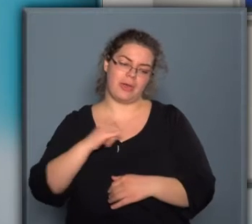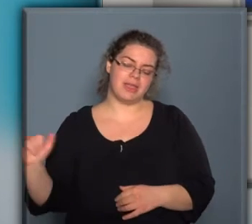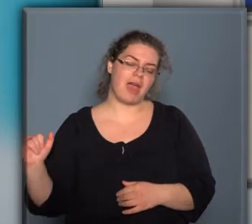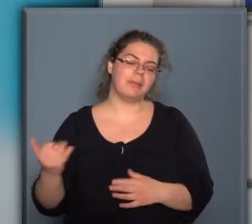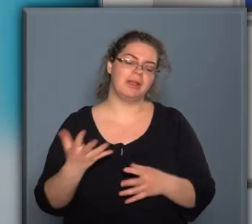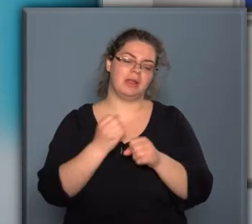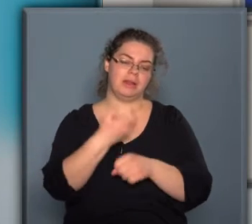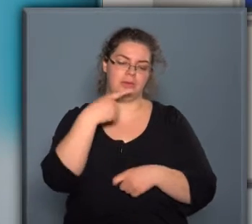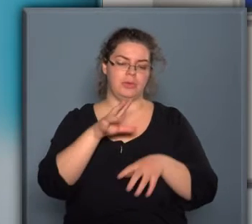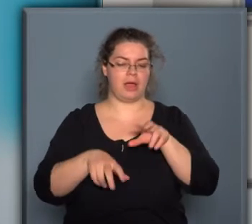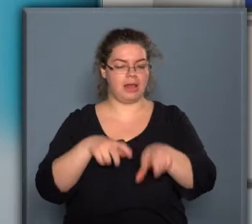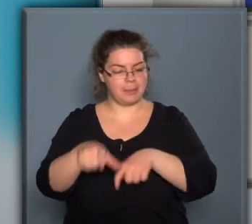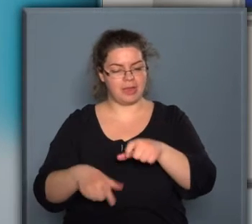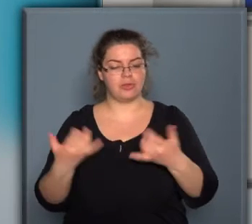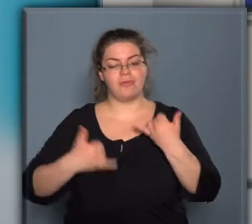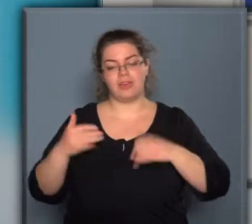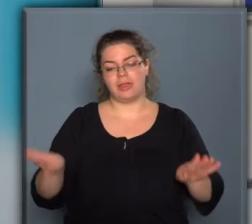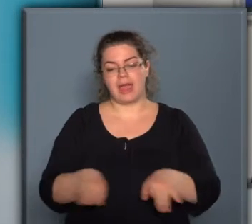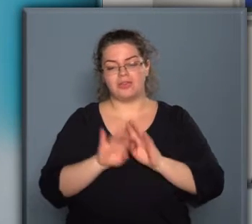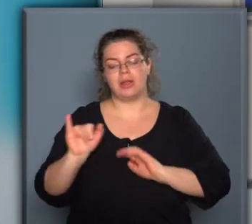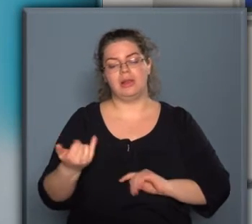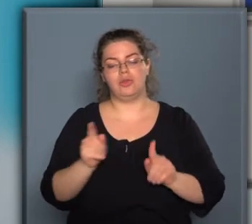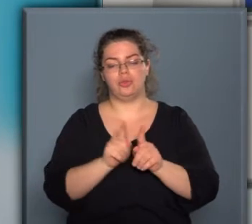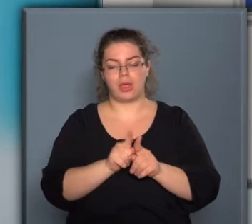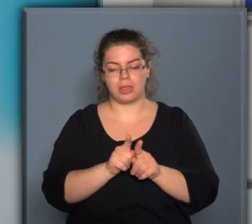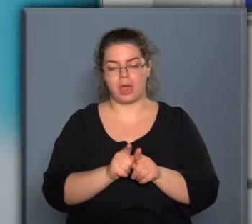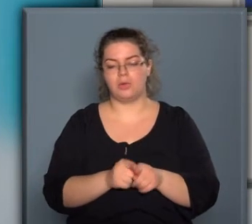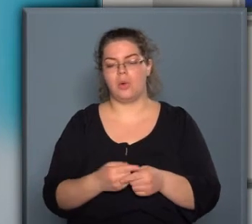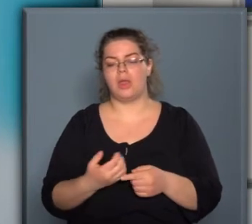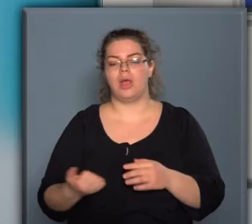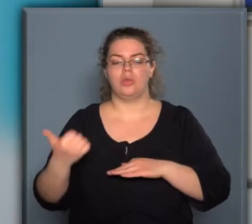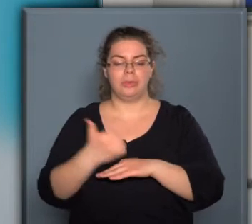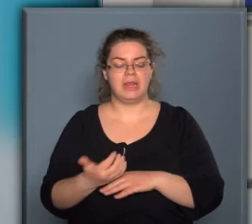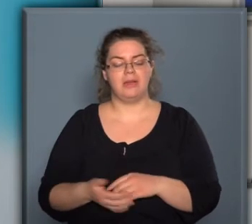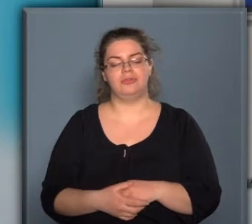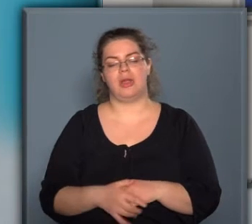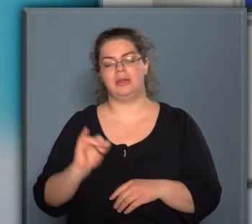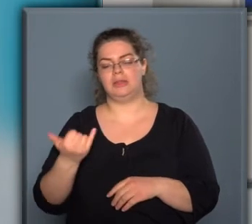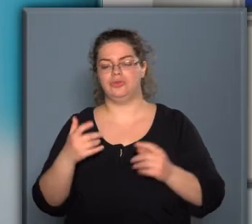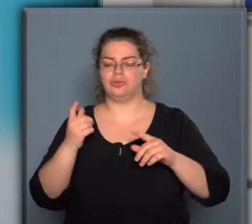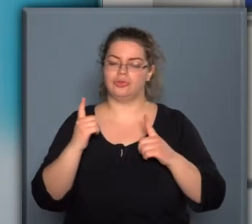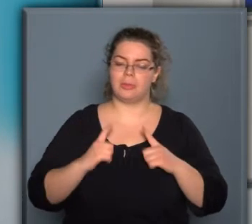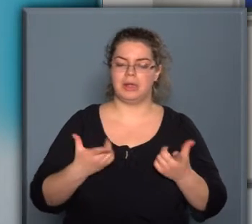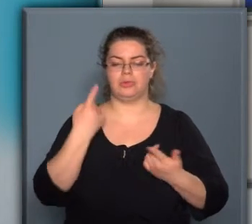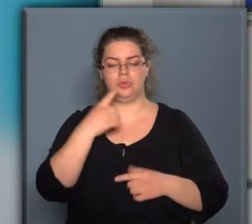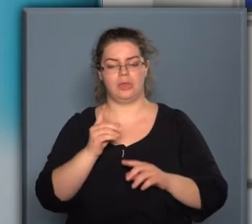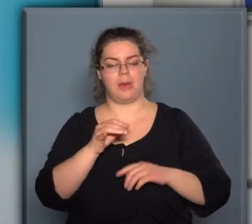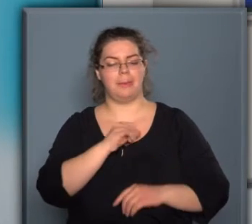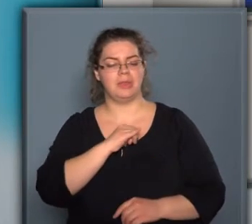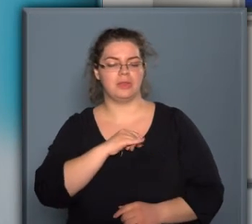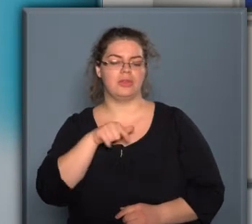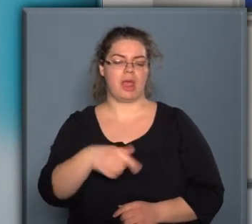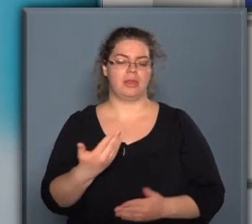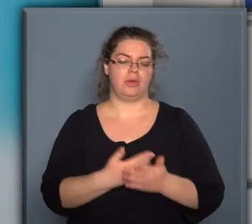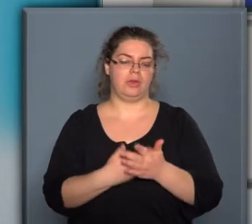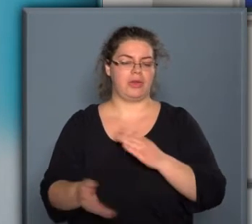években tartani tudja a lépést a versenytársakkal, ugyanakkor pedig dominánsan és stabilan tudja biztosítani